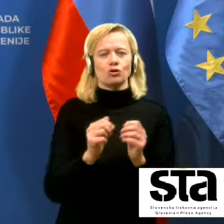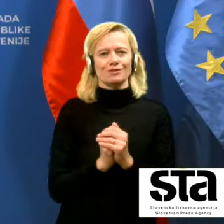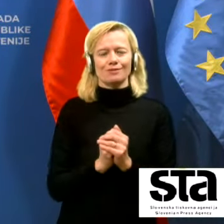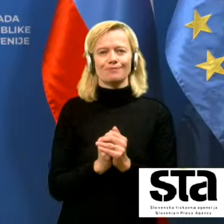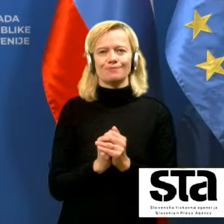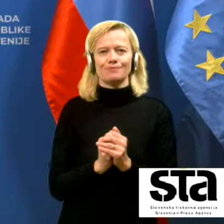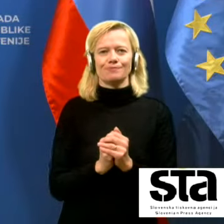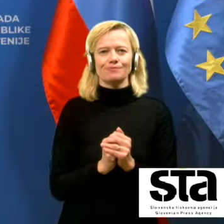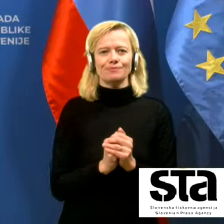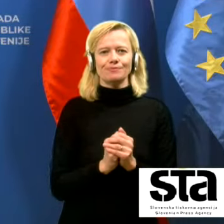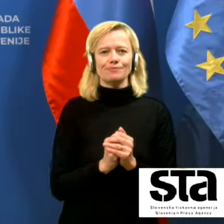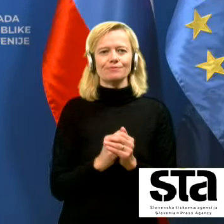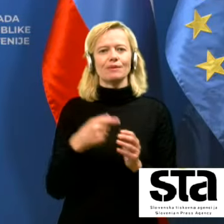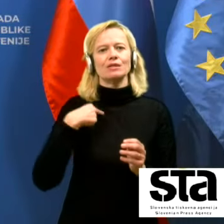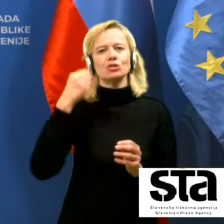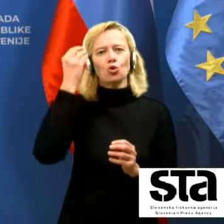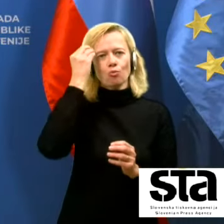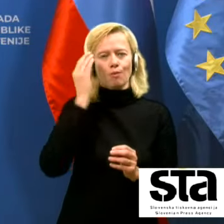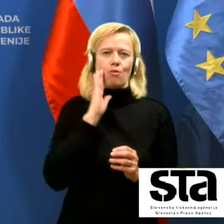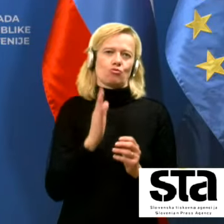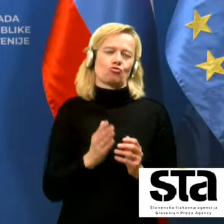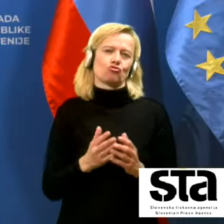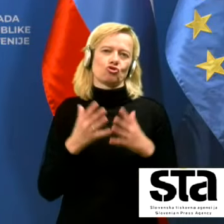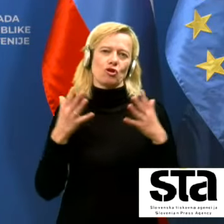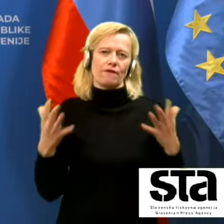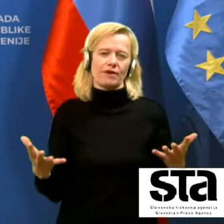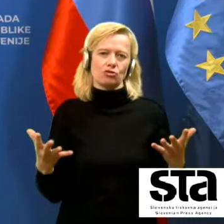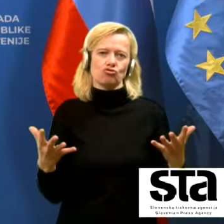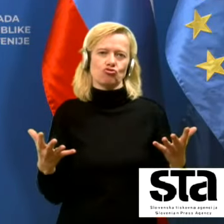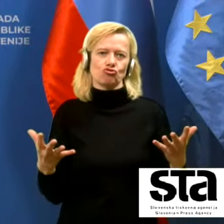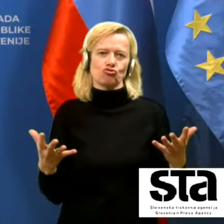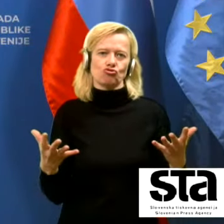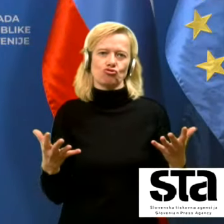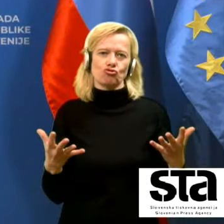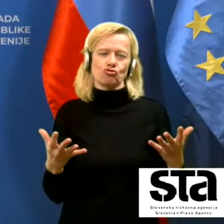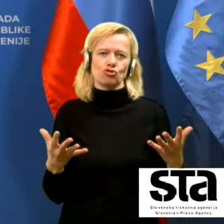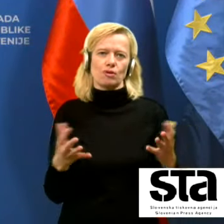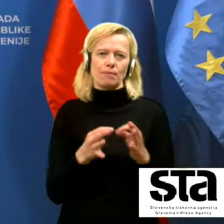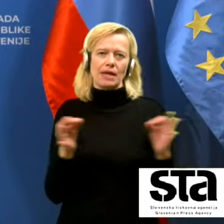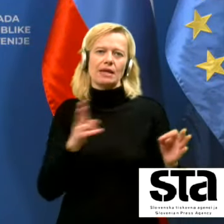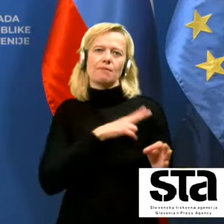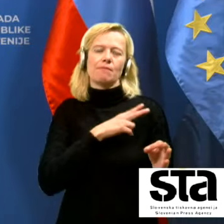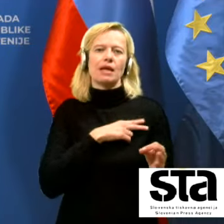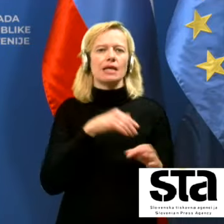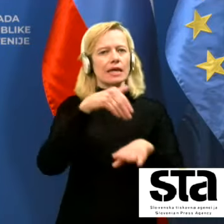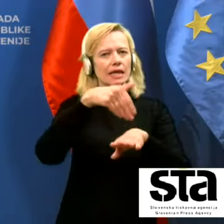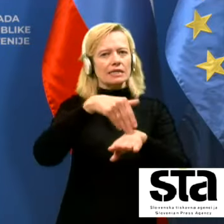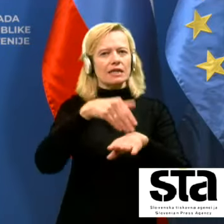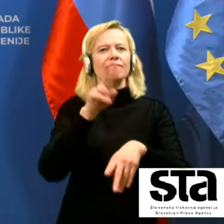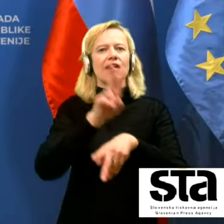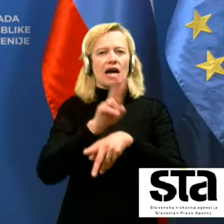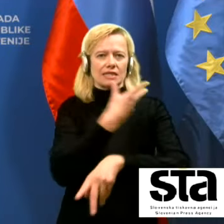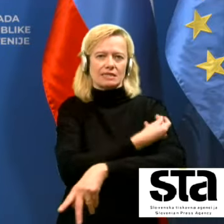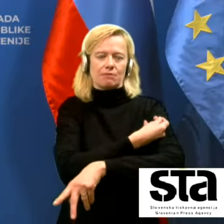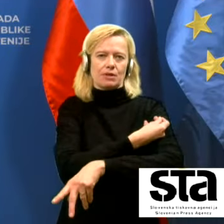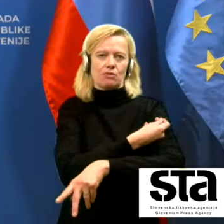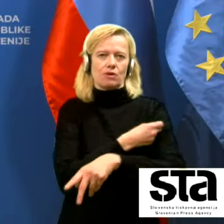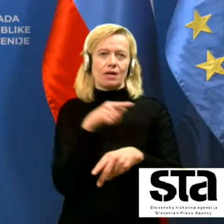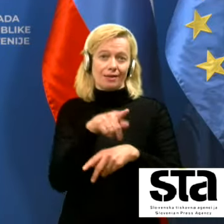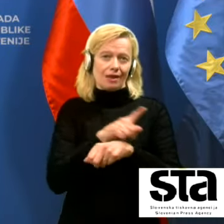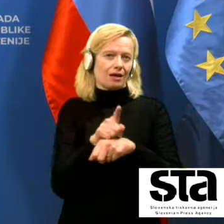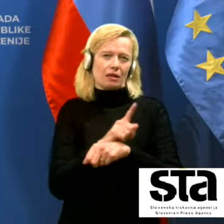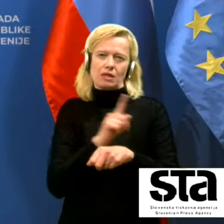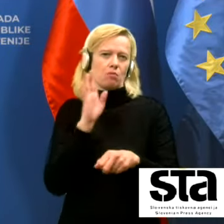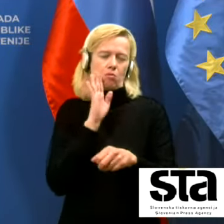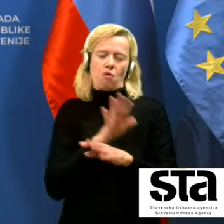pa jaz sveda upam, da bomo v čim večji meri imeli več registriranih varnih cepiv in takrat ne bo